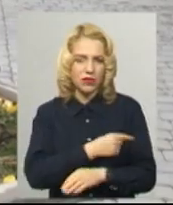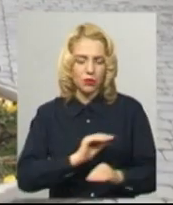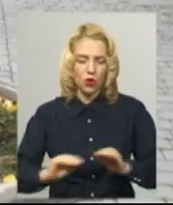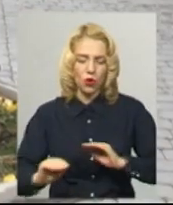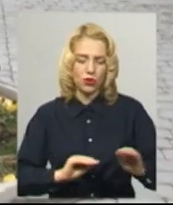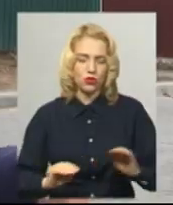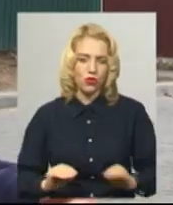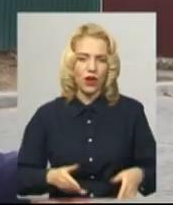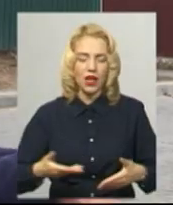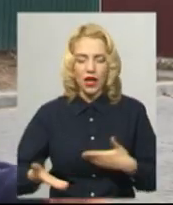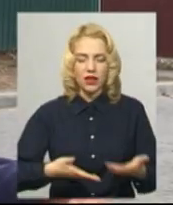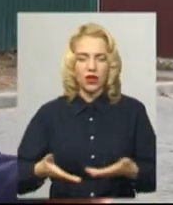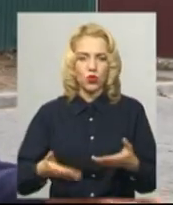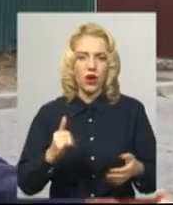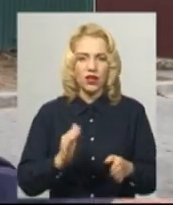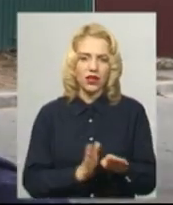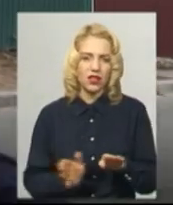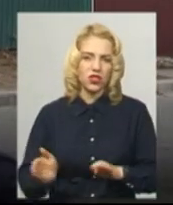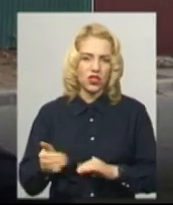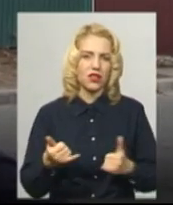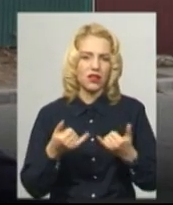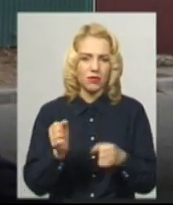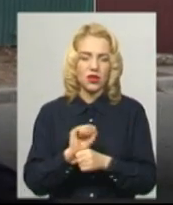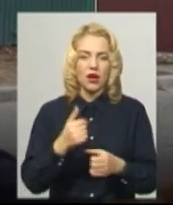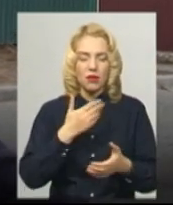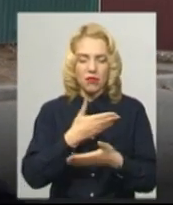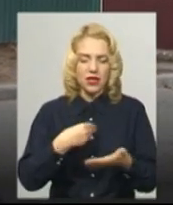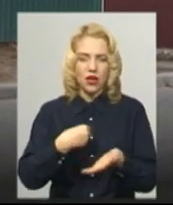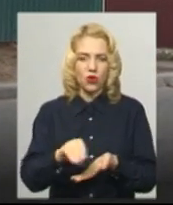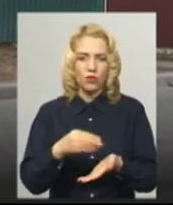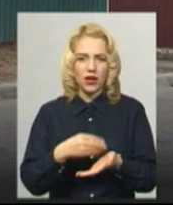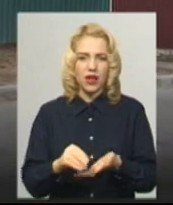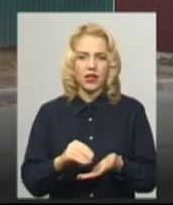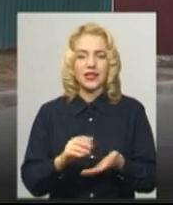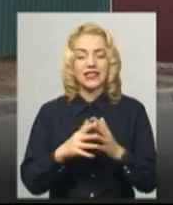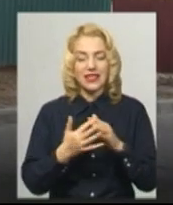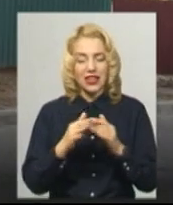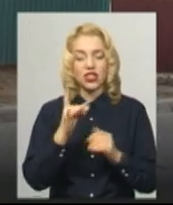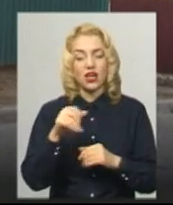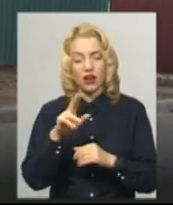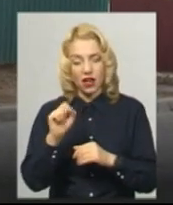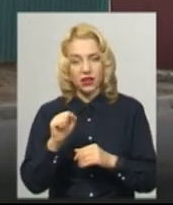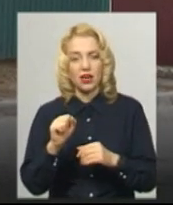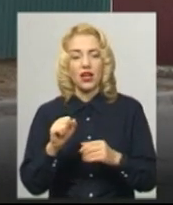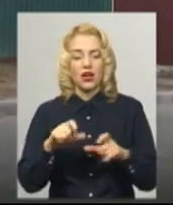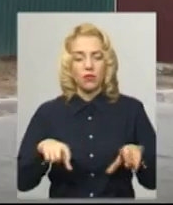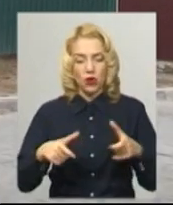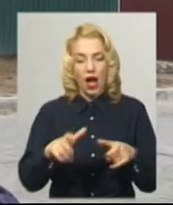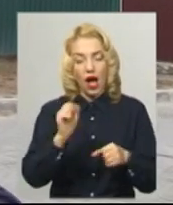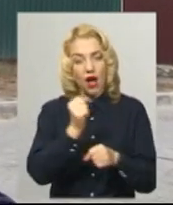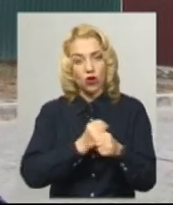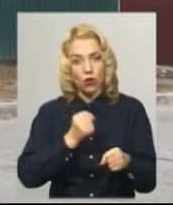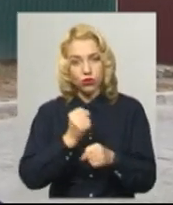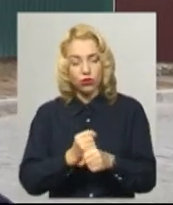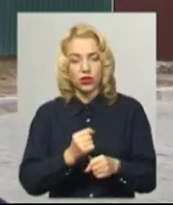для паркування машин. Ми закупляли матеріал на тротуар селищна рада, а роботи по цьому, по